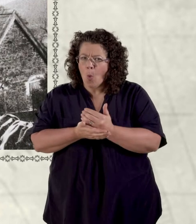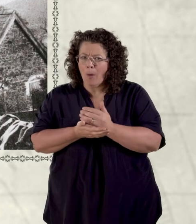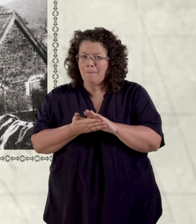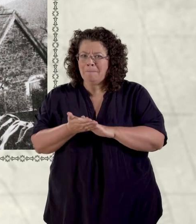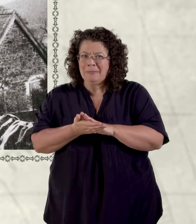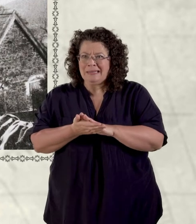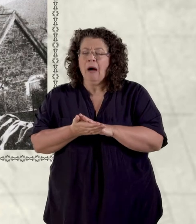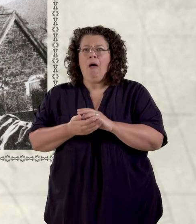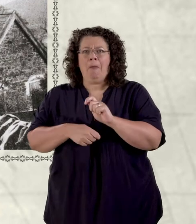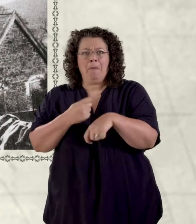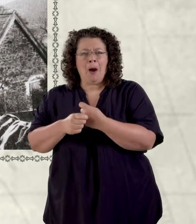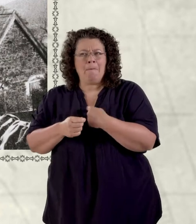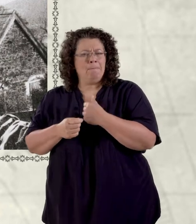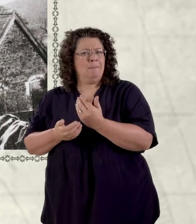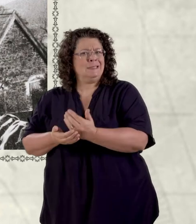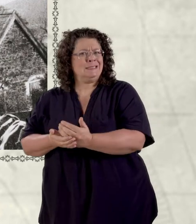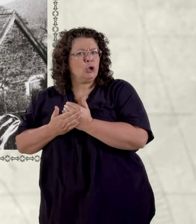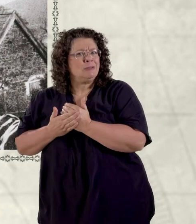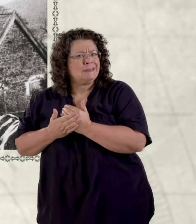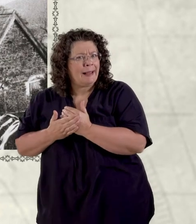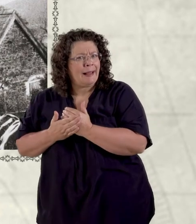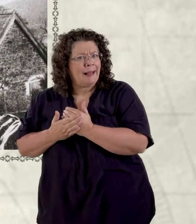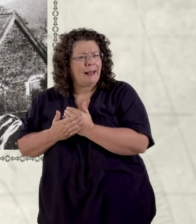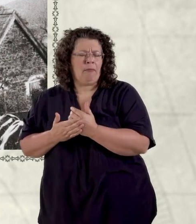cynnulion yn cynnyddu.